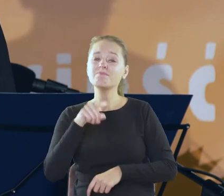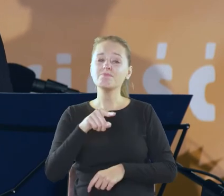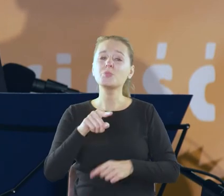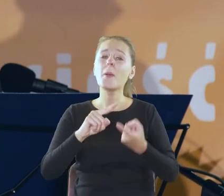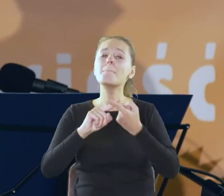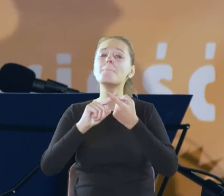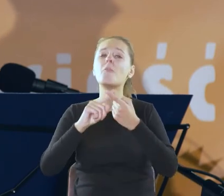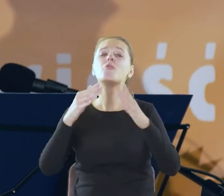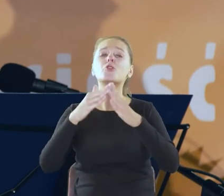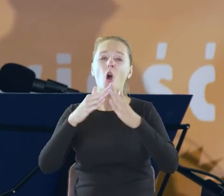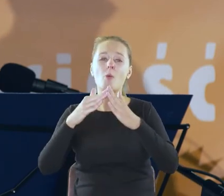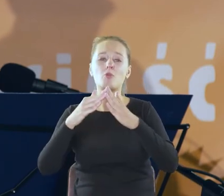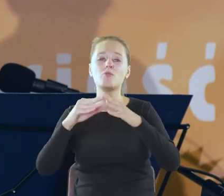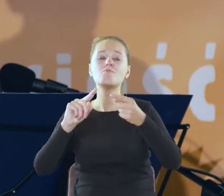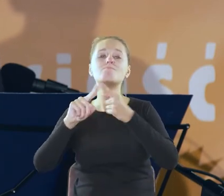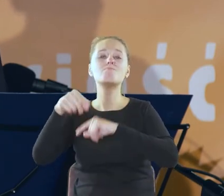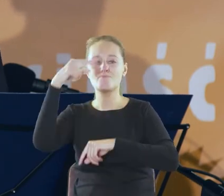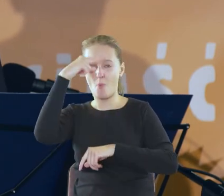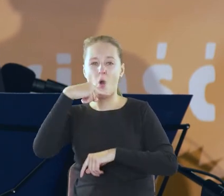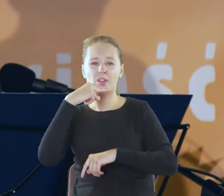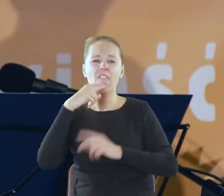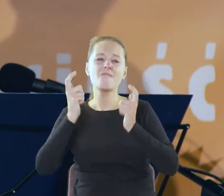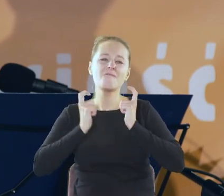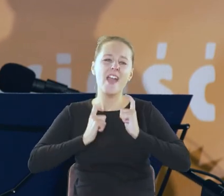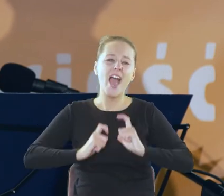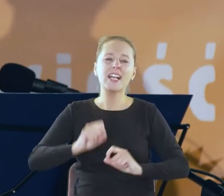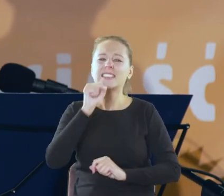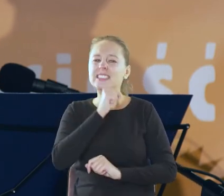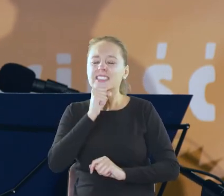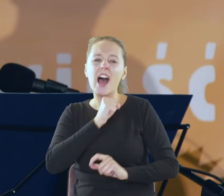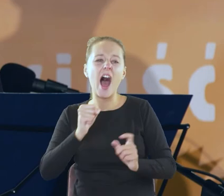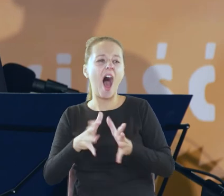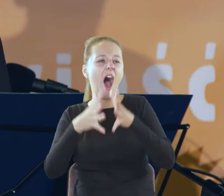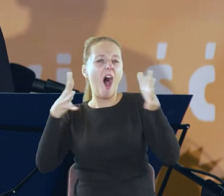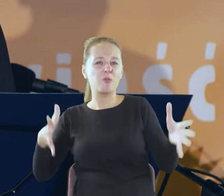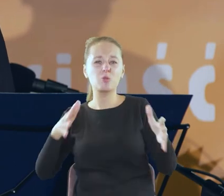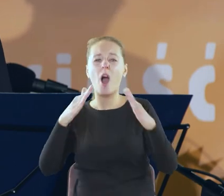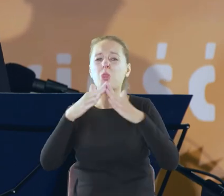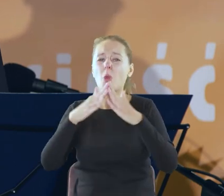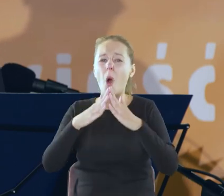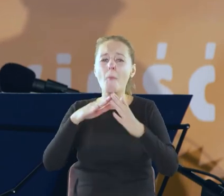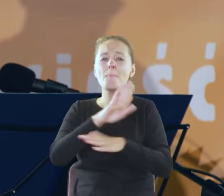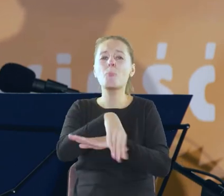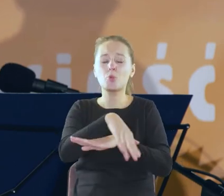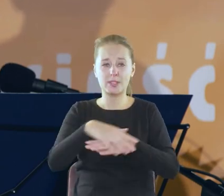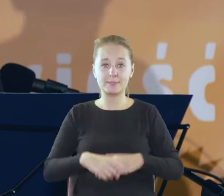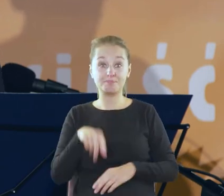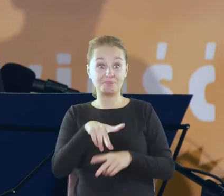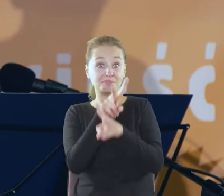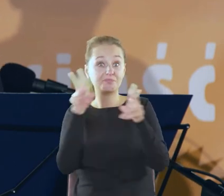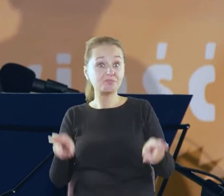poojcowskim domu wiejskim starym dużym pustym w latach tych